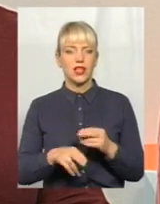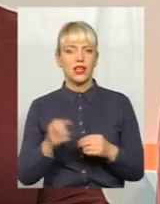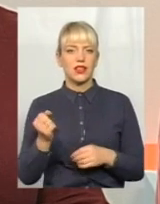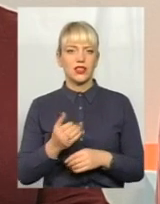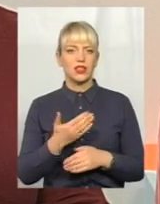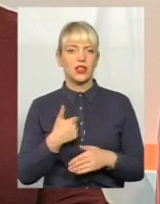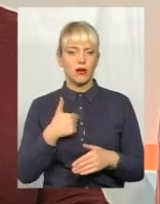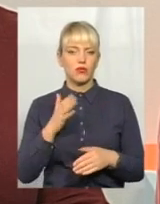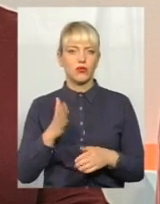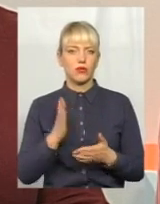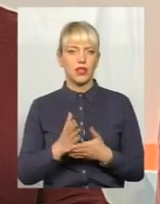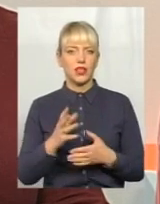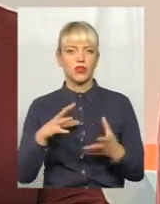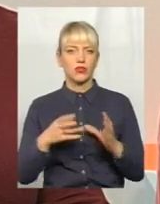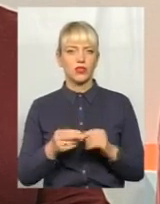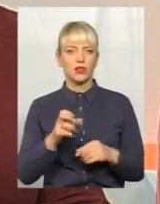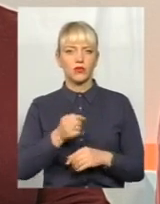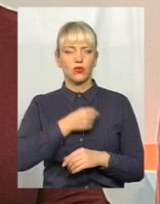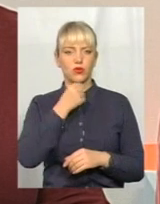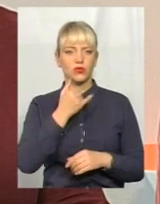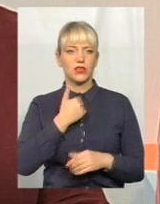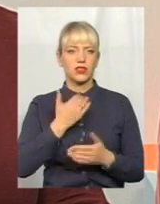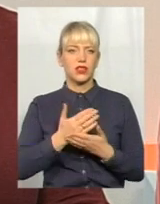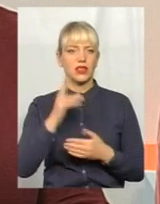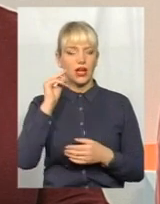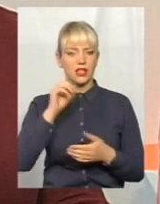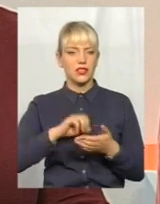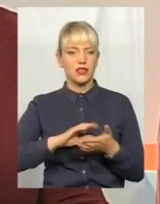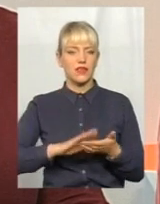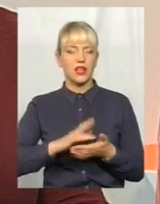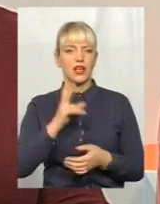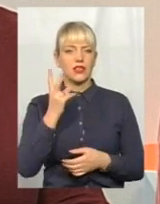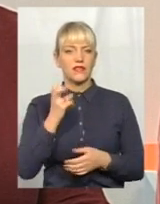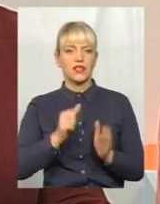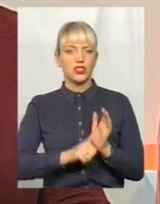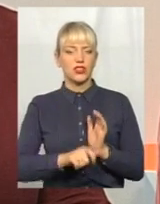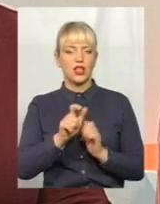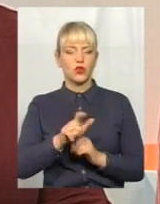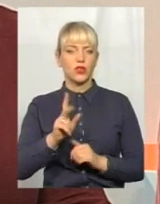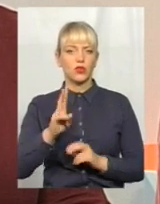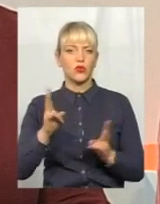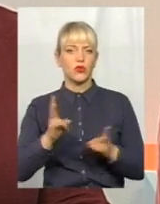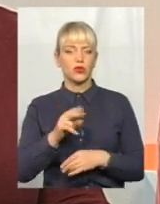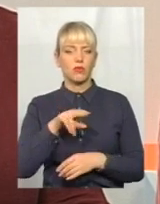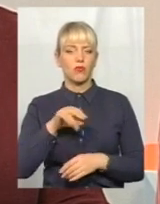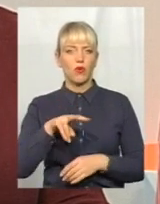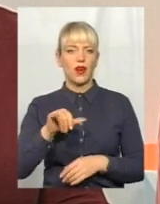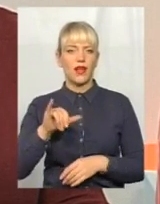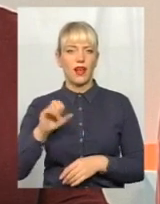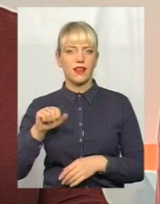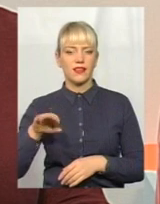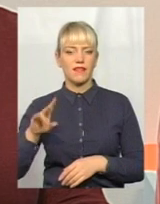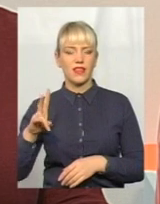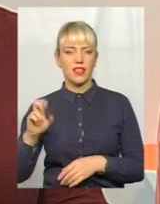результат. По дорослих в нас є така цифра, це 260 людей, які потребують паліативної допомоги.